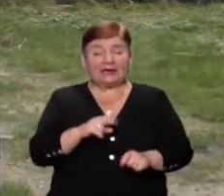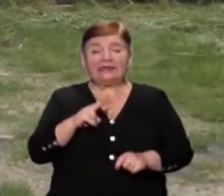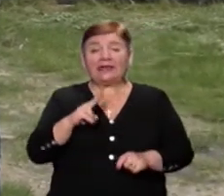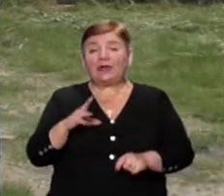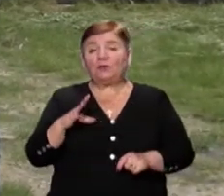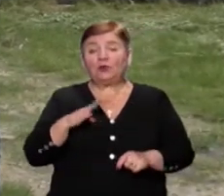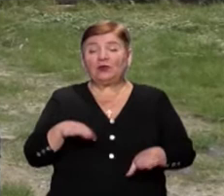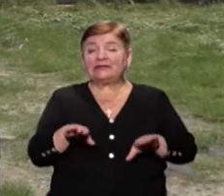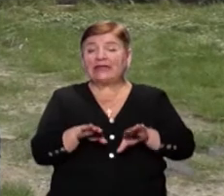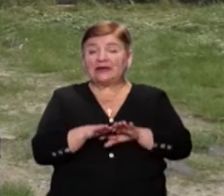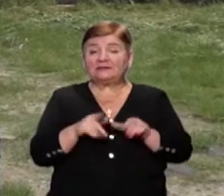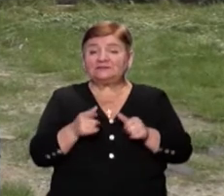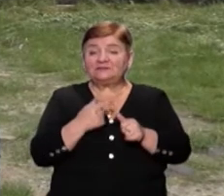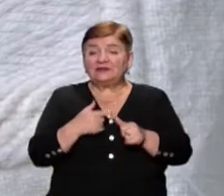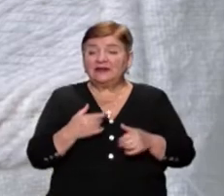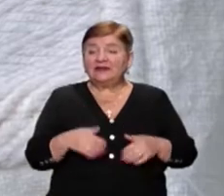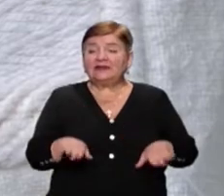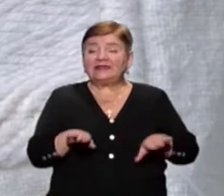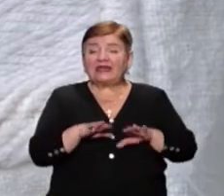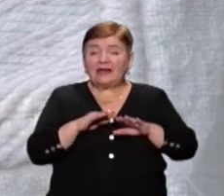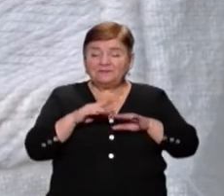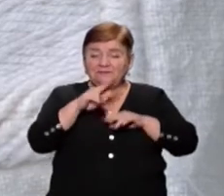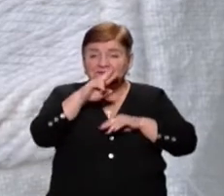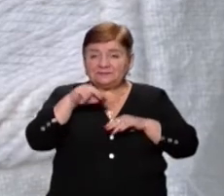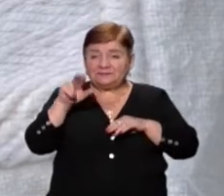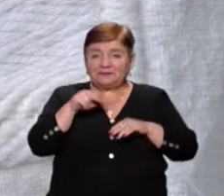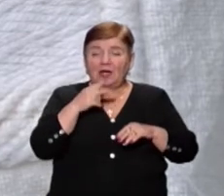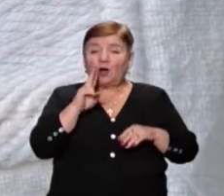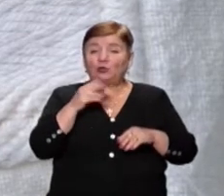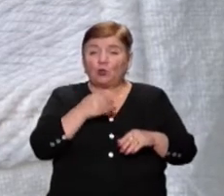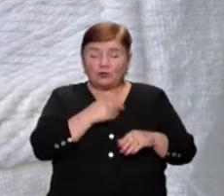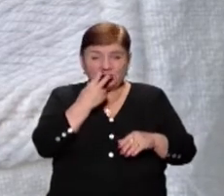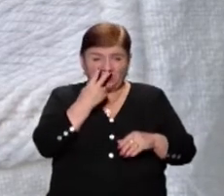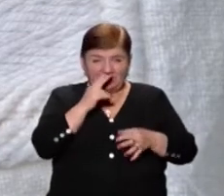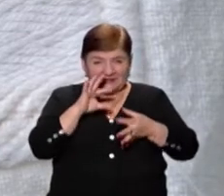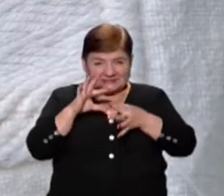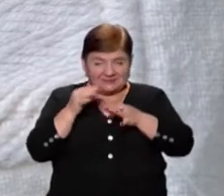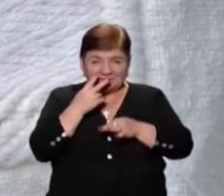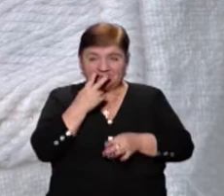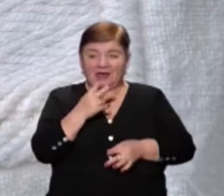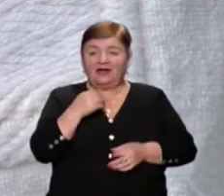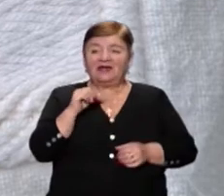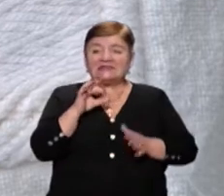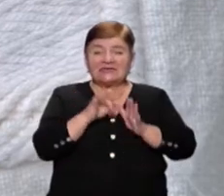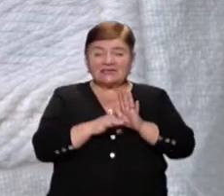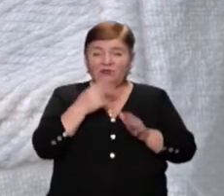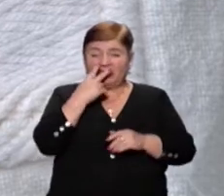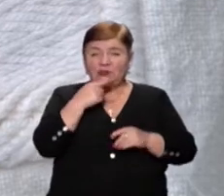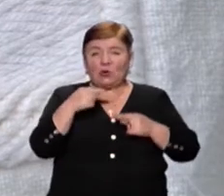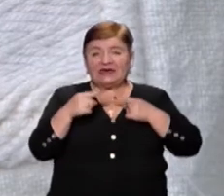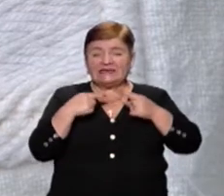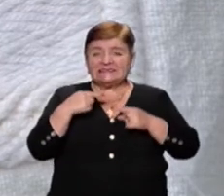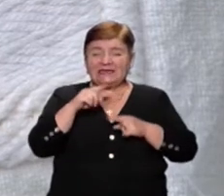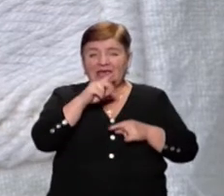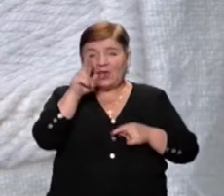яке ткалося так зване чинуватим тканням. Якщо ближче підійти до цього полотна, можемо бачити різні узори. Тут,